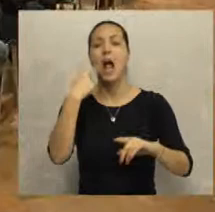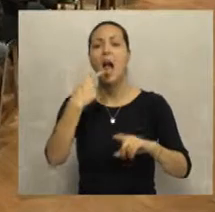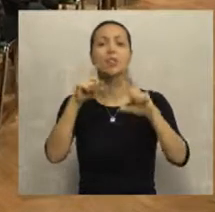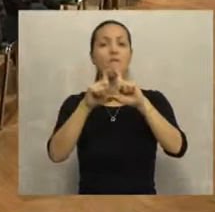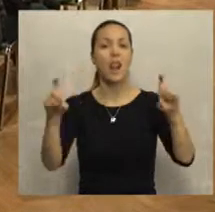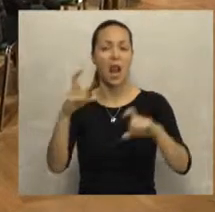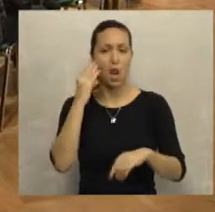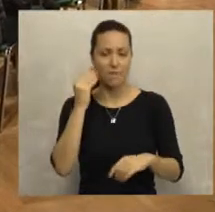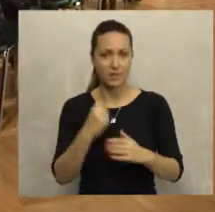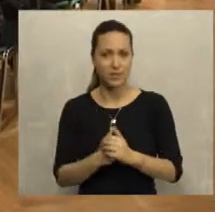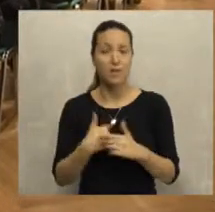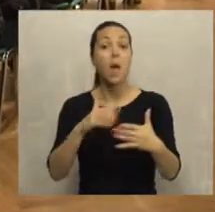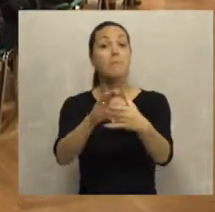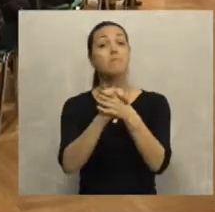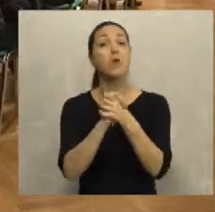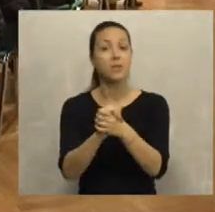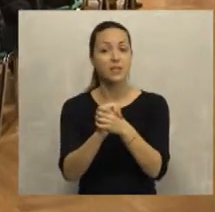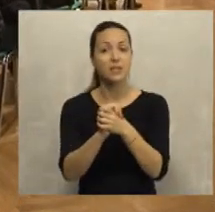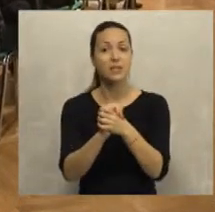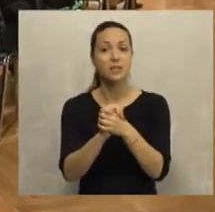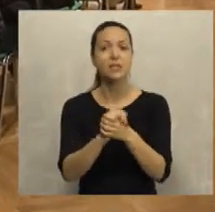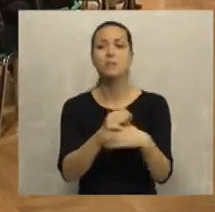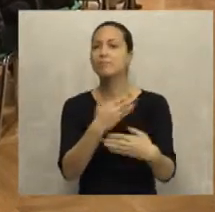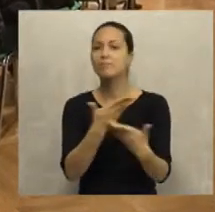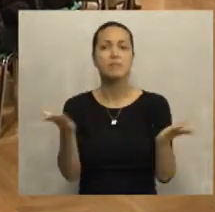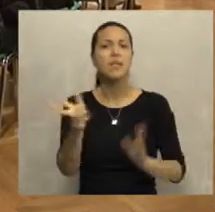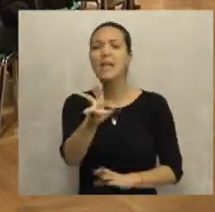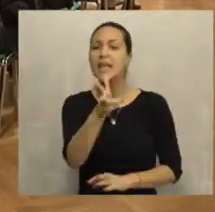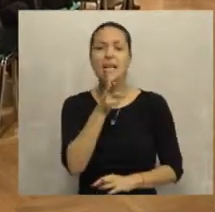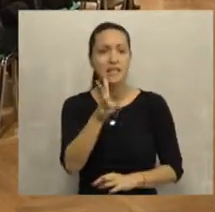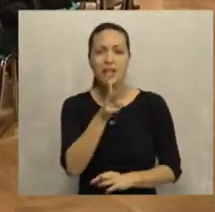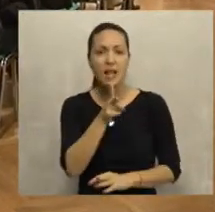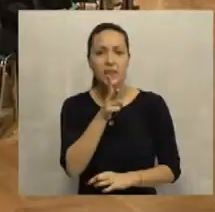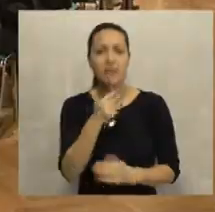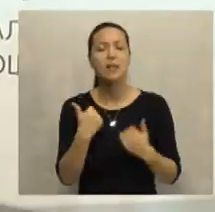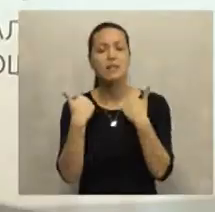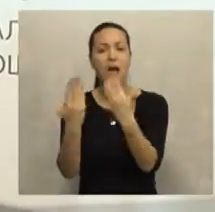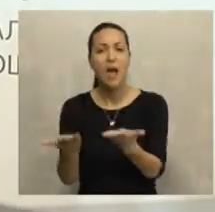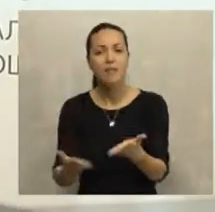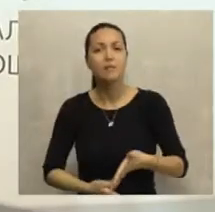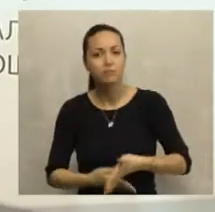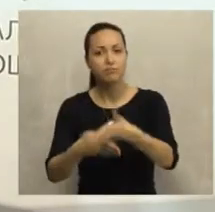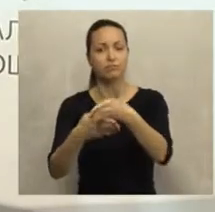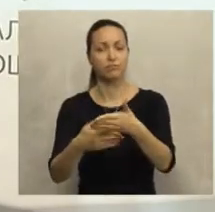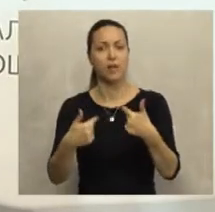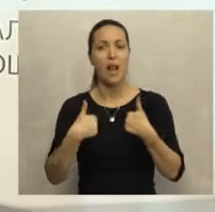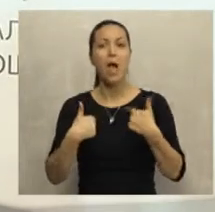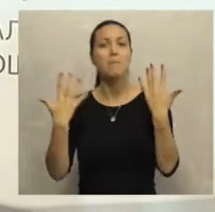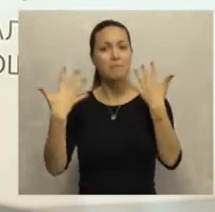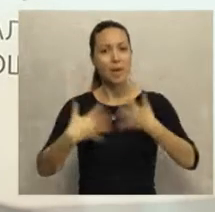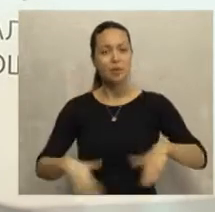veće, kažu u filijali Novi Sad. Ja pozdravljam bilo kakve inicijative koje će dati podstrek